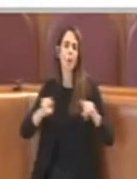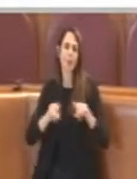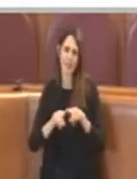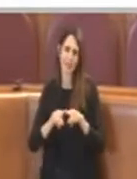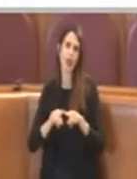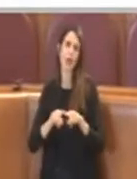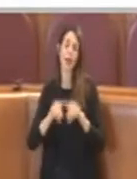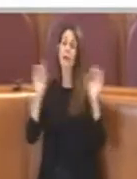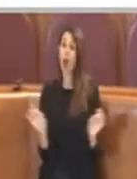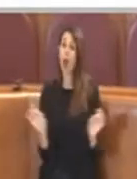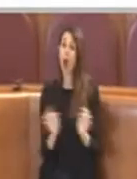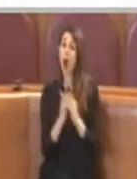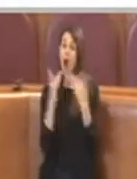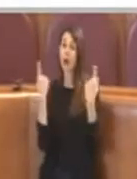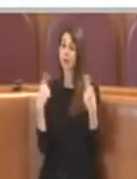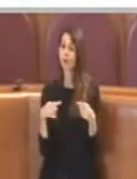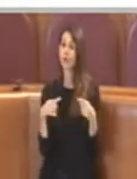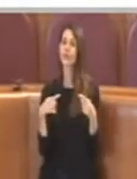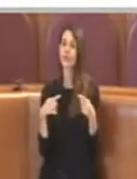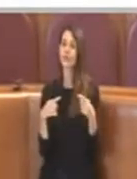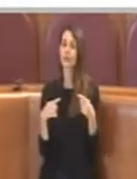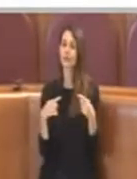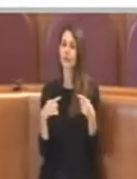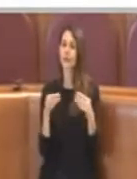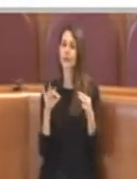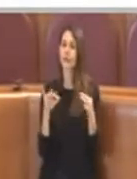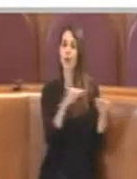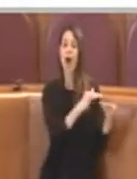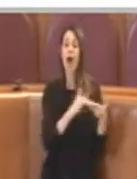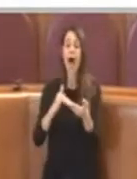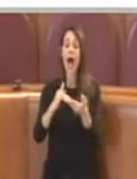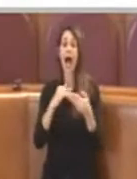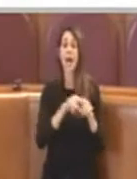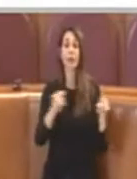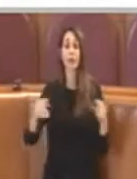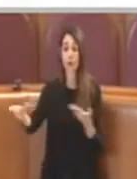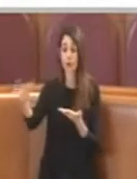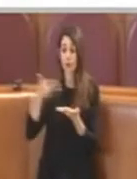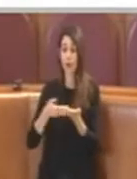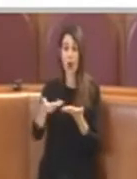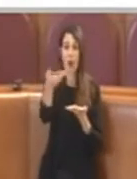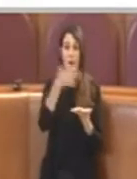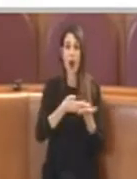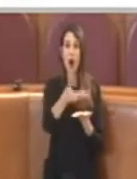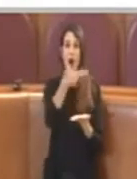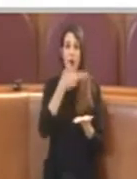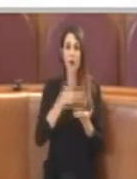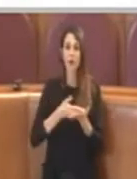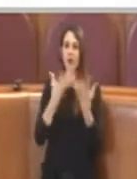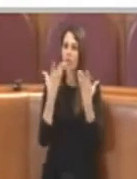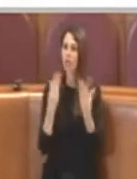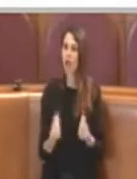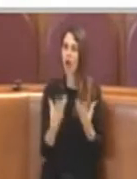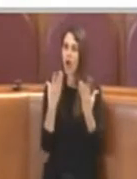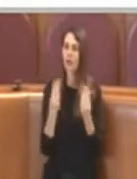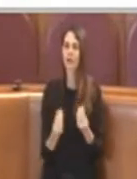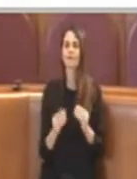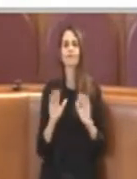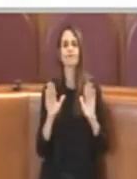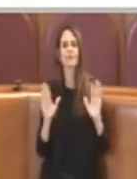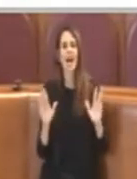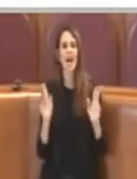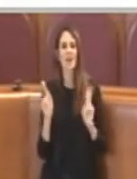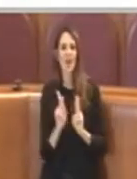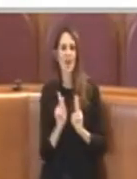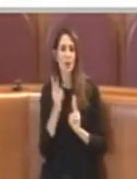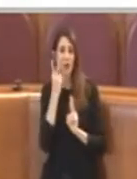dei quali le richieste avanzate dalle associazioni sono state numerose ma devo dire che effettivamente non hanno